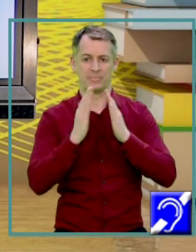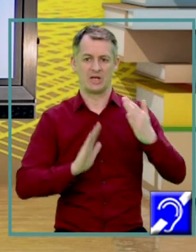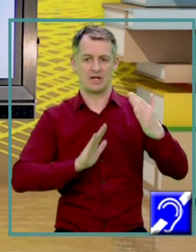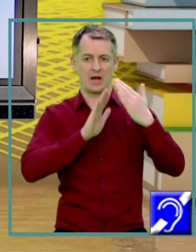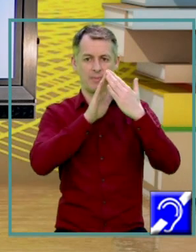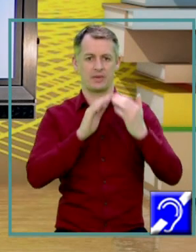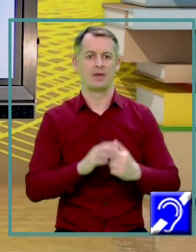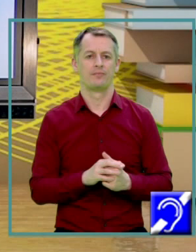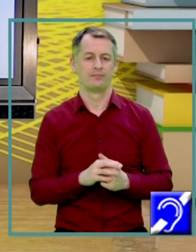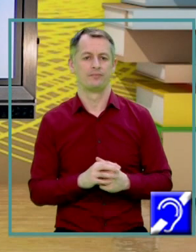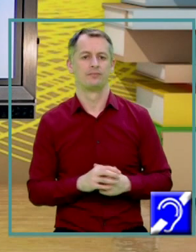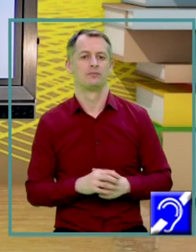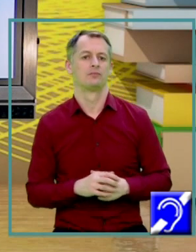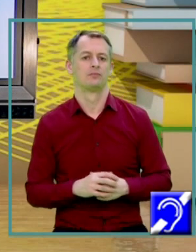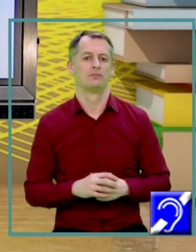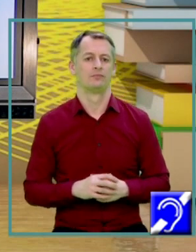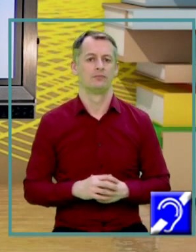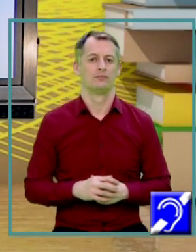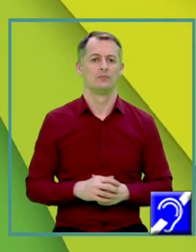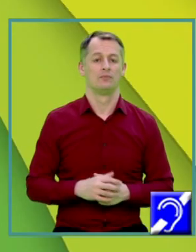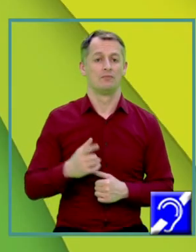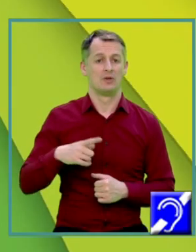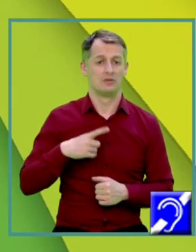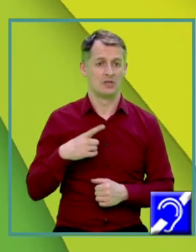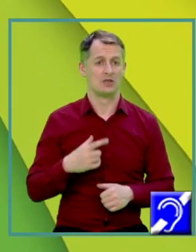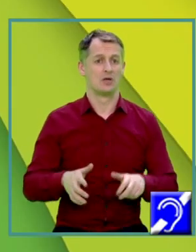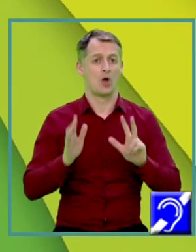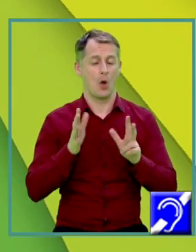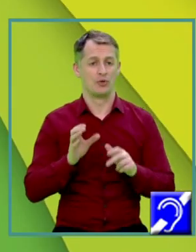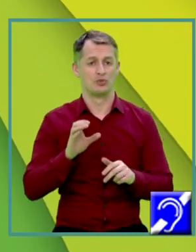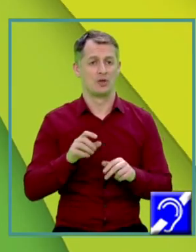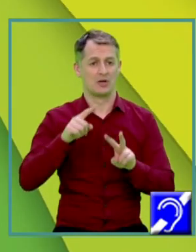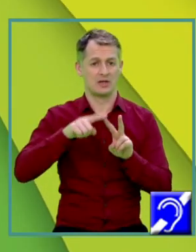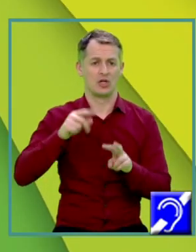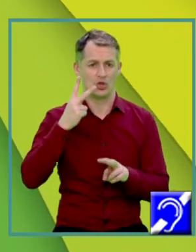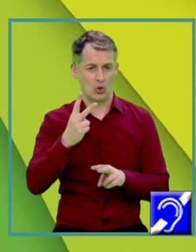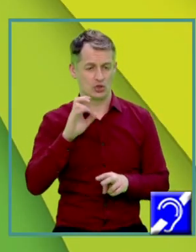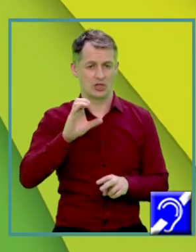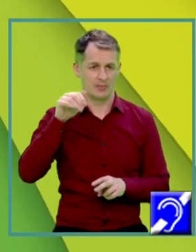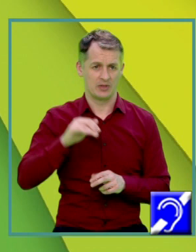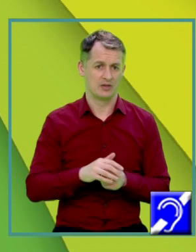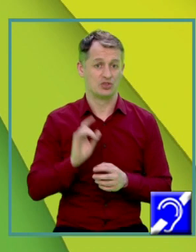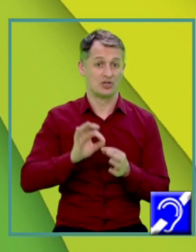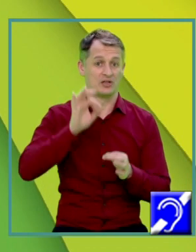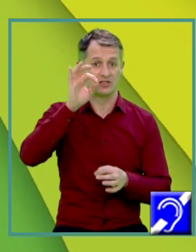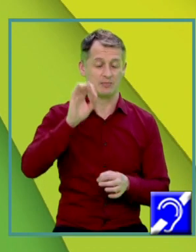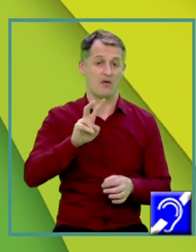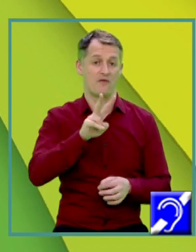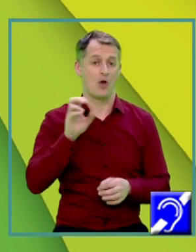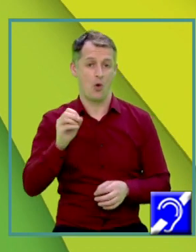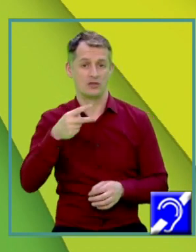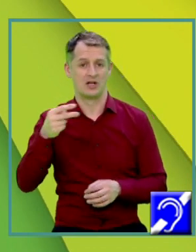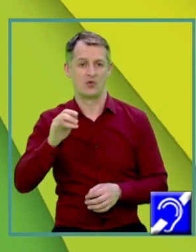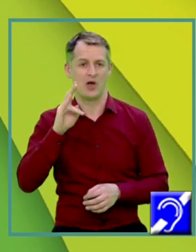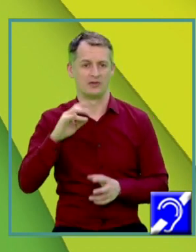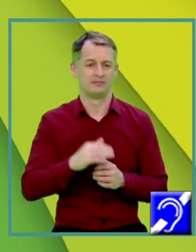de bază AC egal cu latura radical din 2 Adică 18 radical din 2 centimetri Și de înălțime VO egal cu H Ne